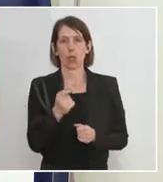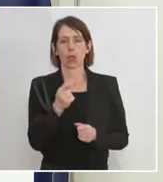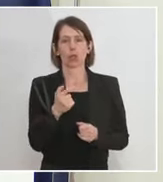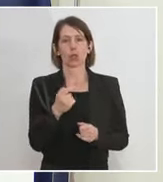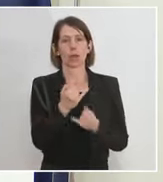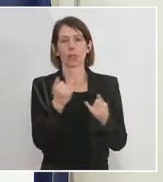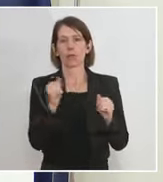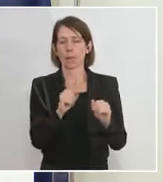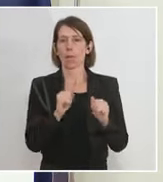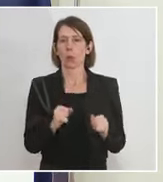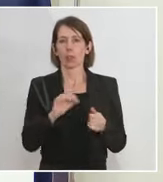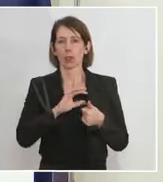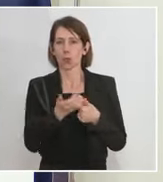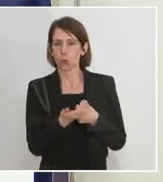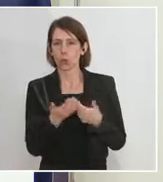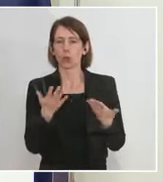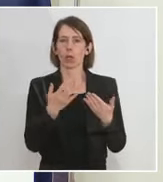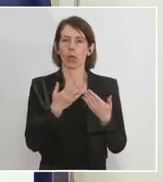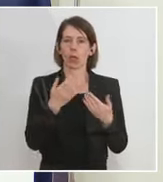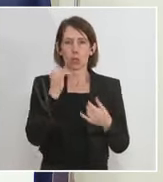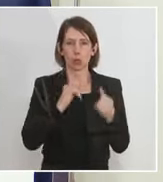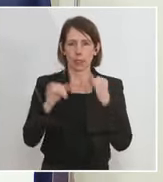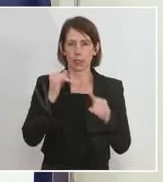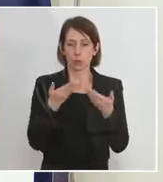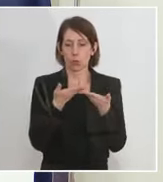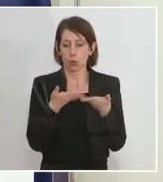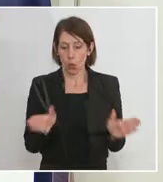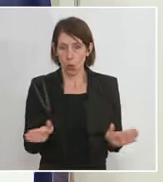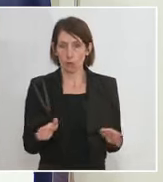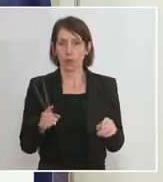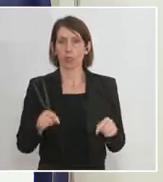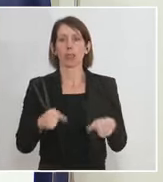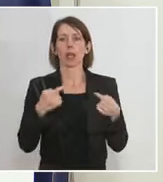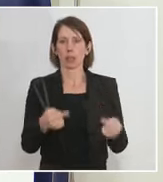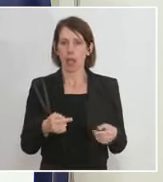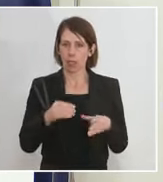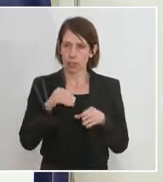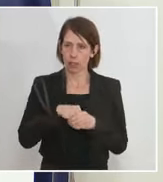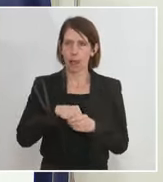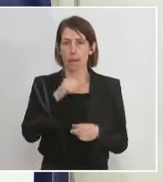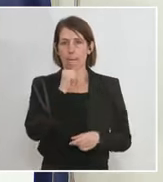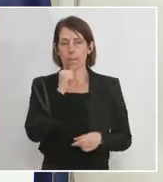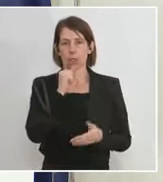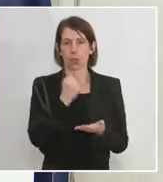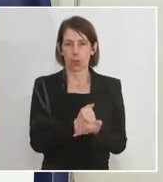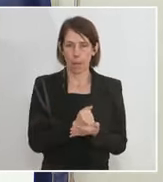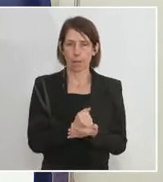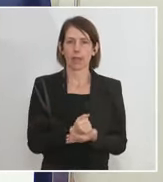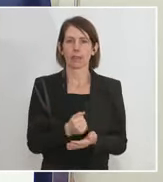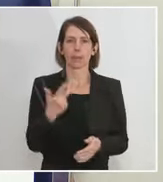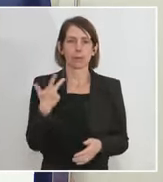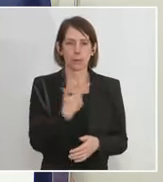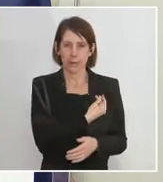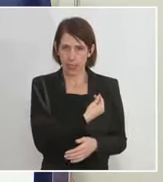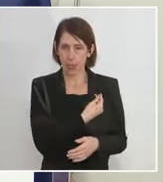Kultur, Gastronomie, Tourismus, sobald die geöffnet werden, dass man dann mit diesem grünen Pass als getesteter, genesener oder